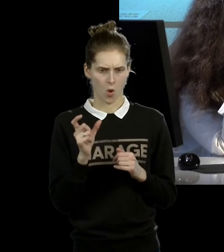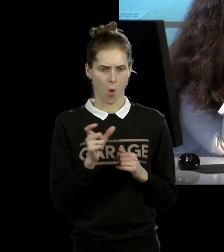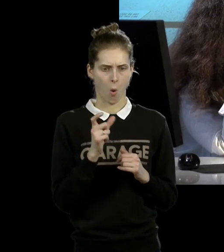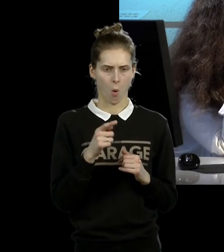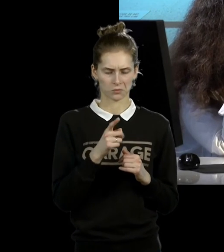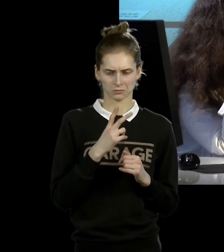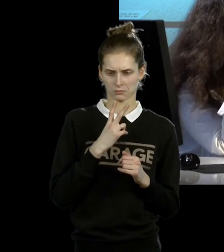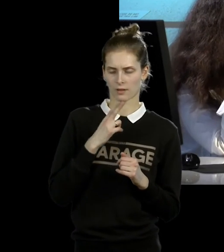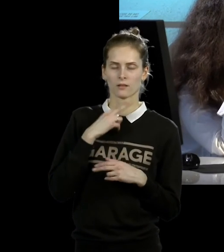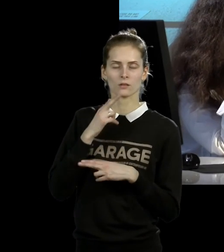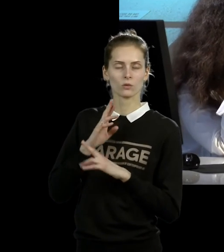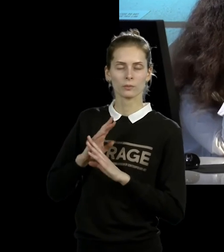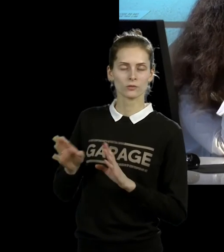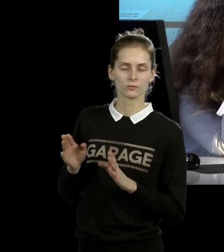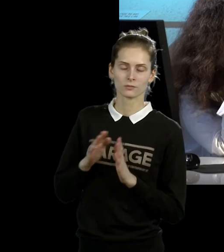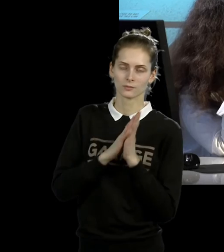и закуски,